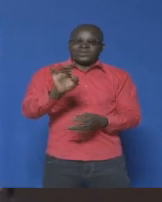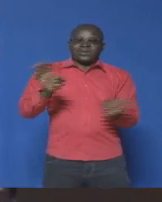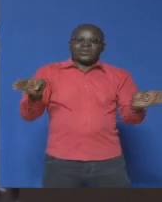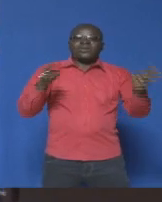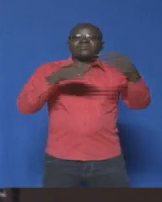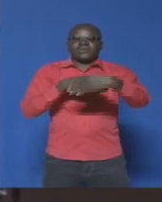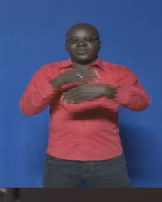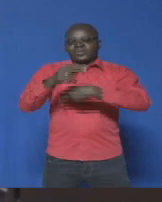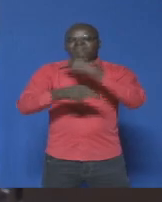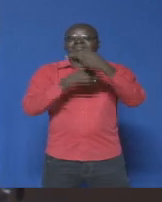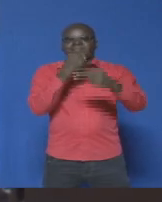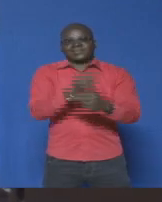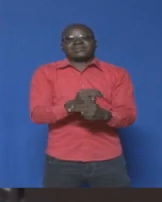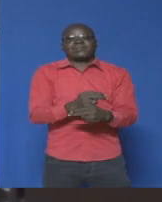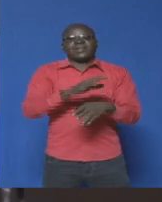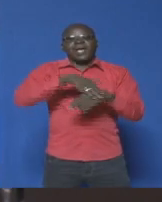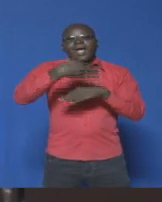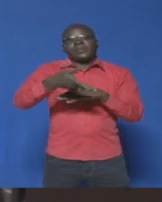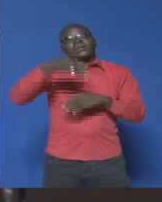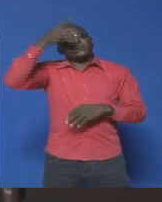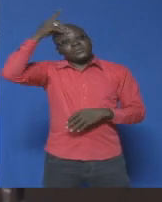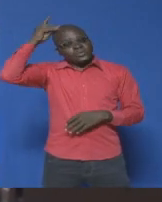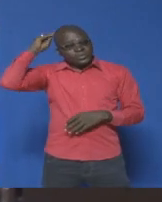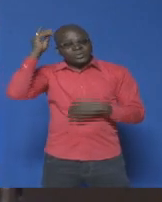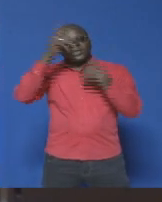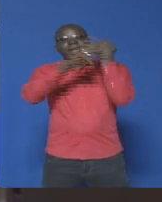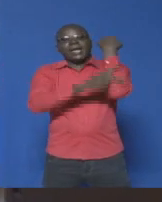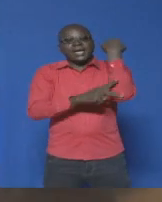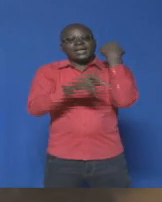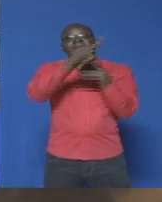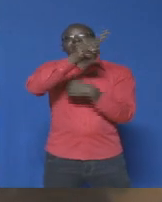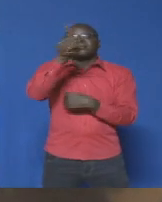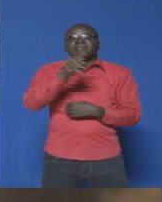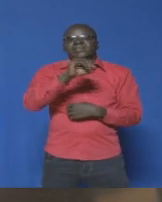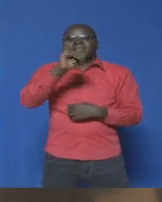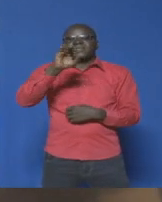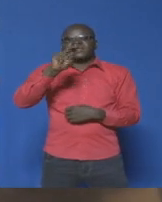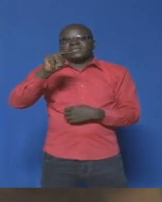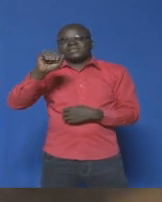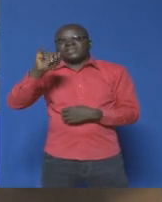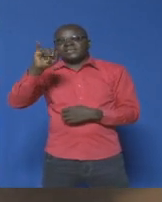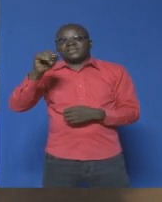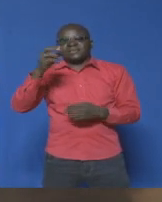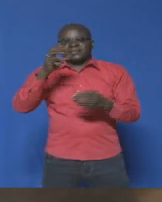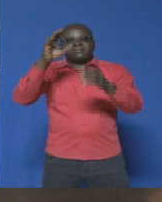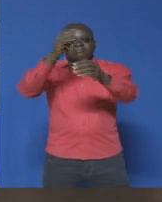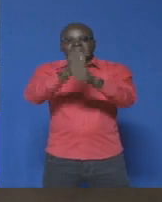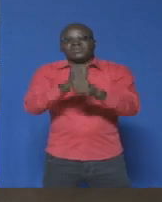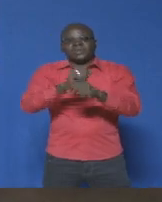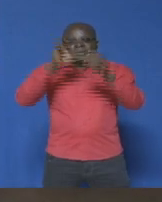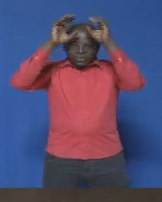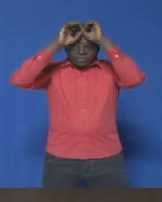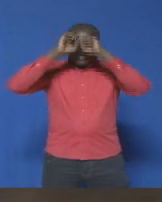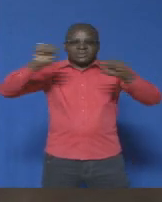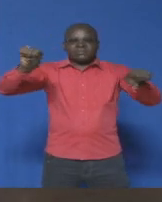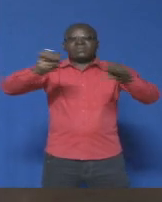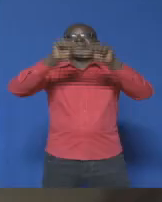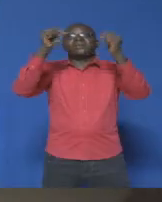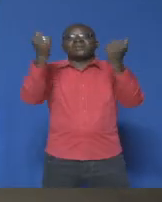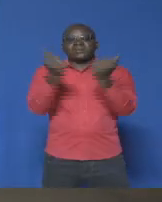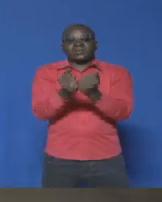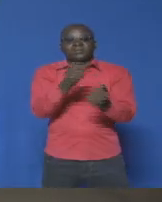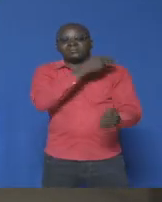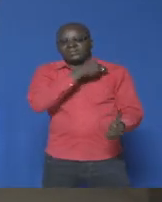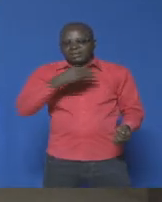honore. Après Dory, Kaya et Zignare recevront respectivement le président national de l'Association des municipalités de